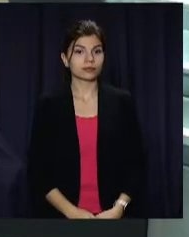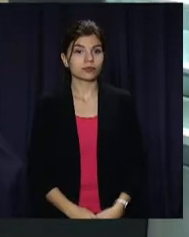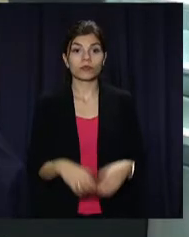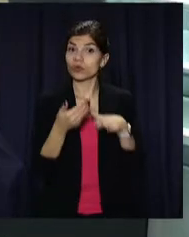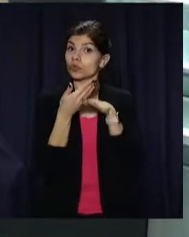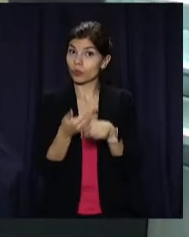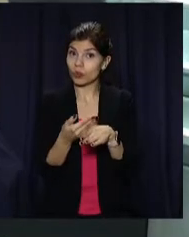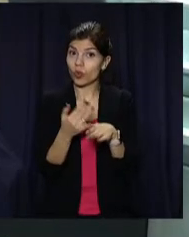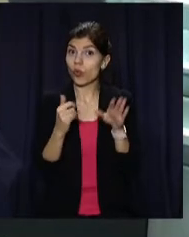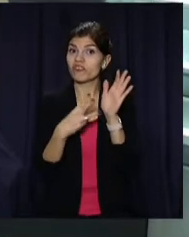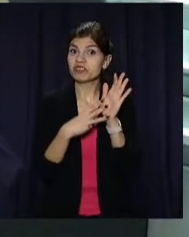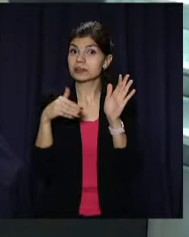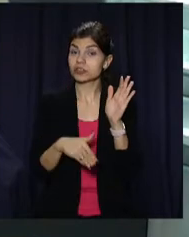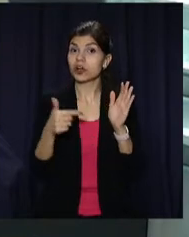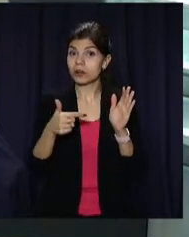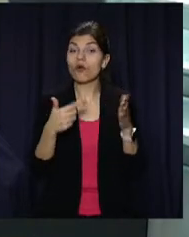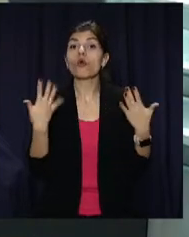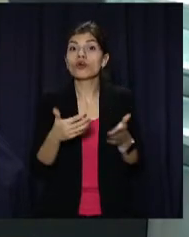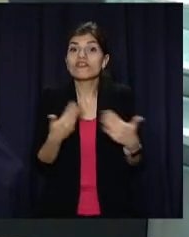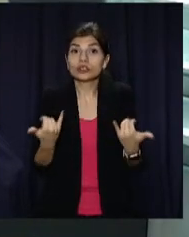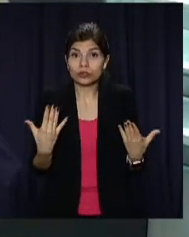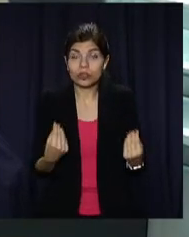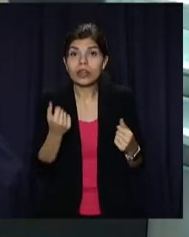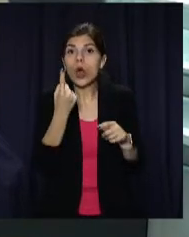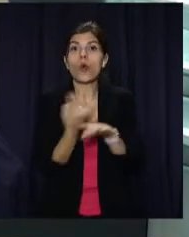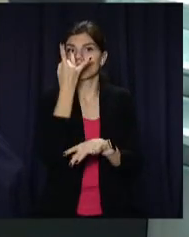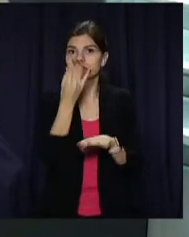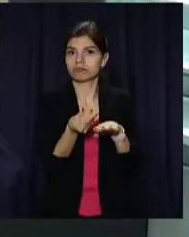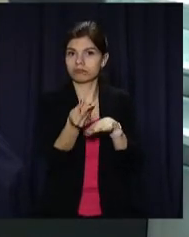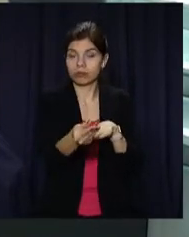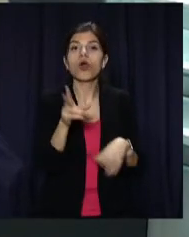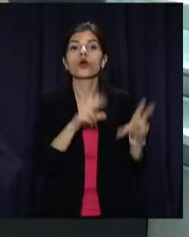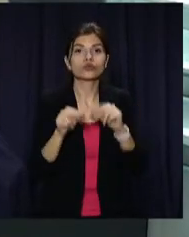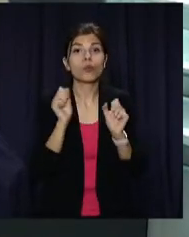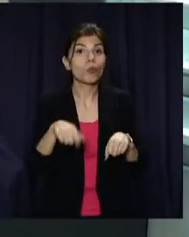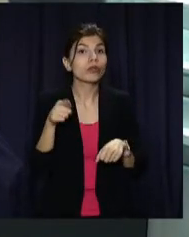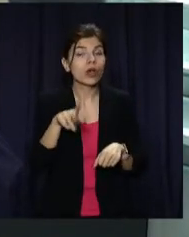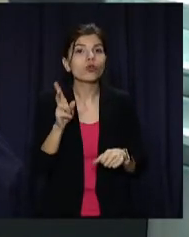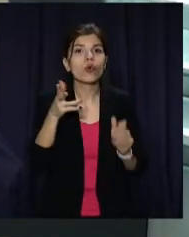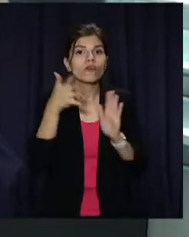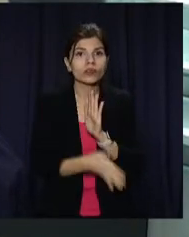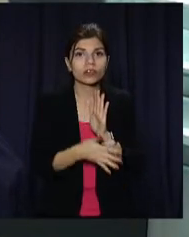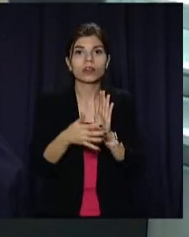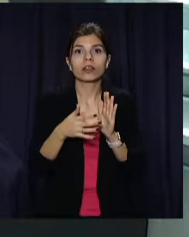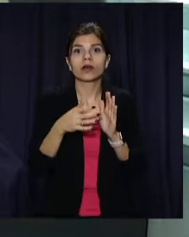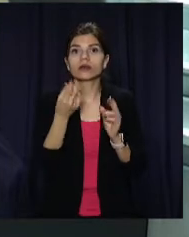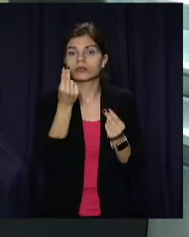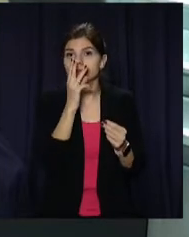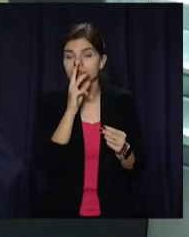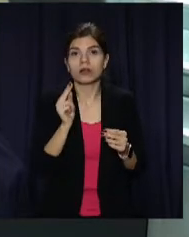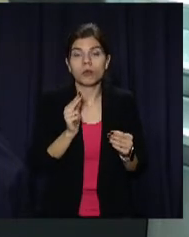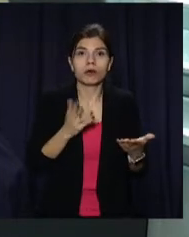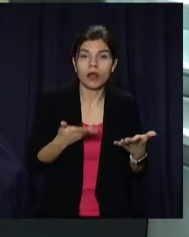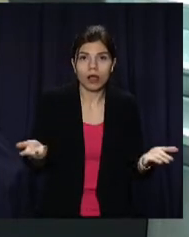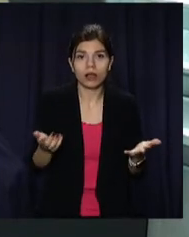Допомога у 8 тисяч гривень. Вже відсьогодні на одноразову виплату можуть розраховувати ті, хто втратили дохід через карантин. Це